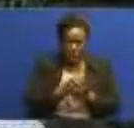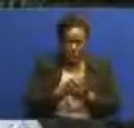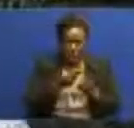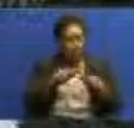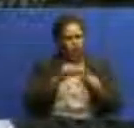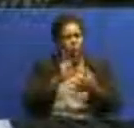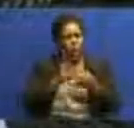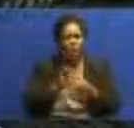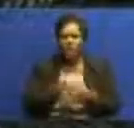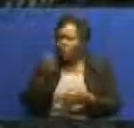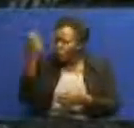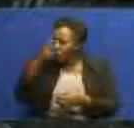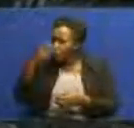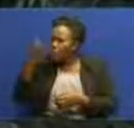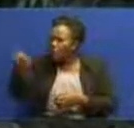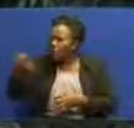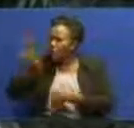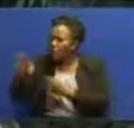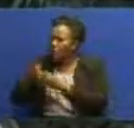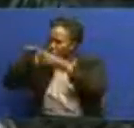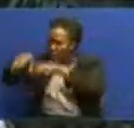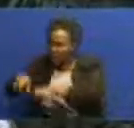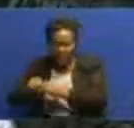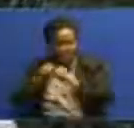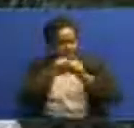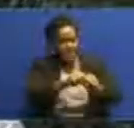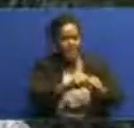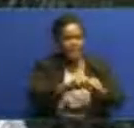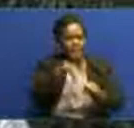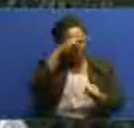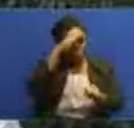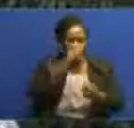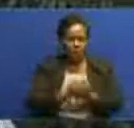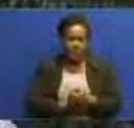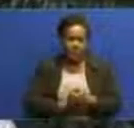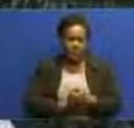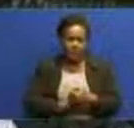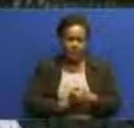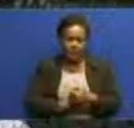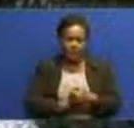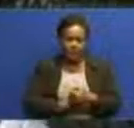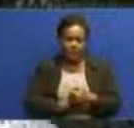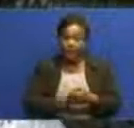wanasakwa na kuekwa katika vyombo vinawe usika na asiwepo mtu wakuenda